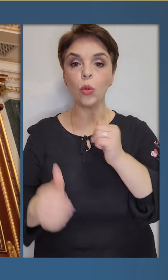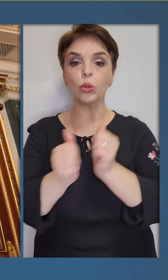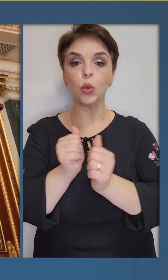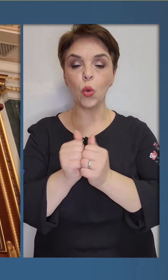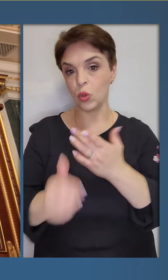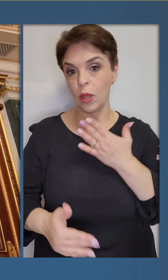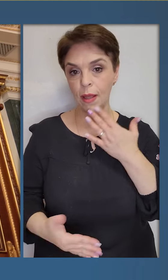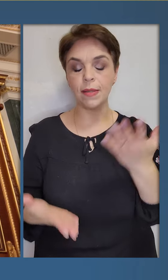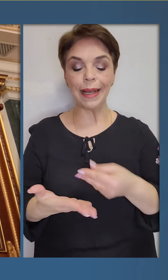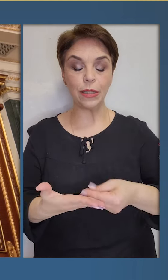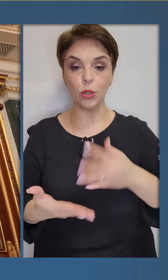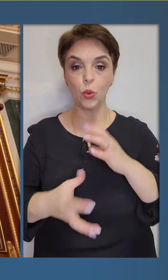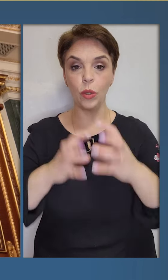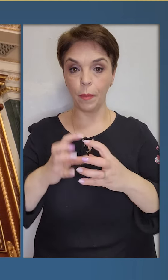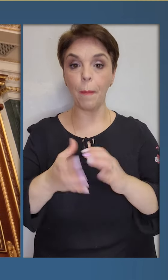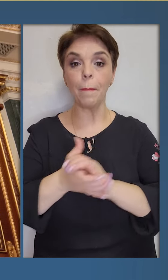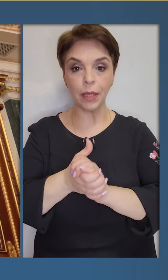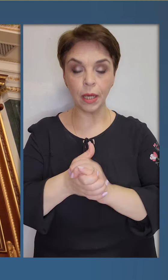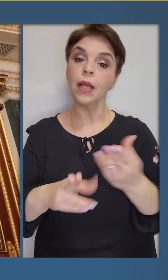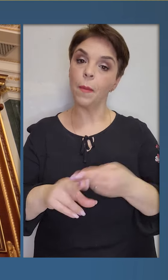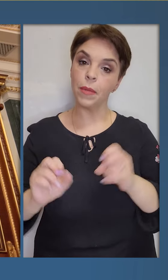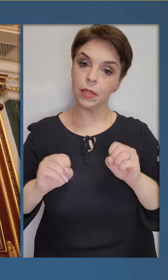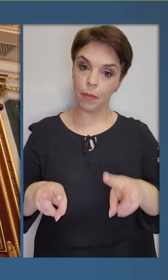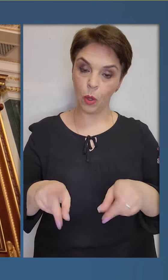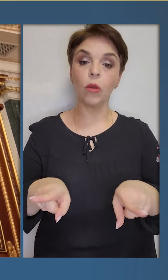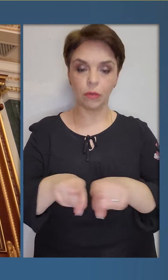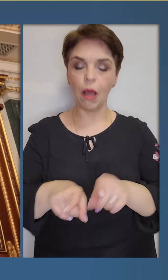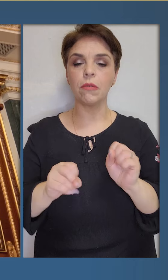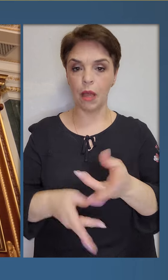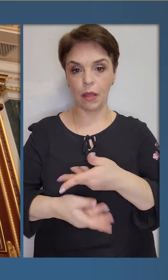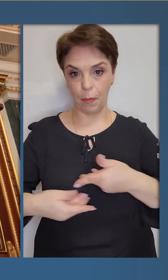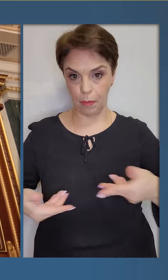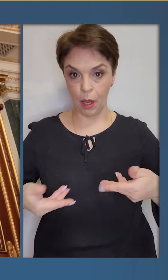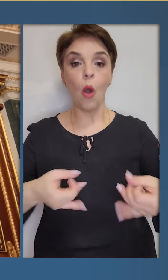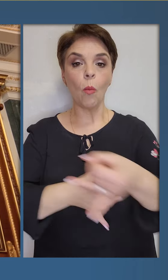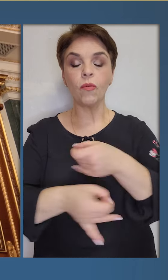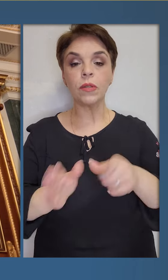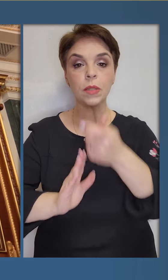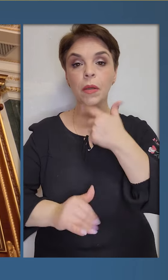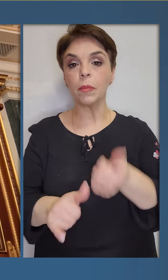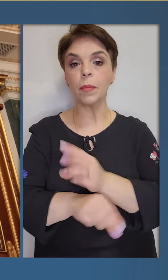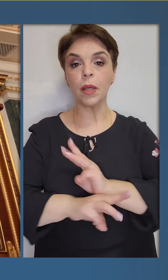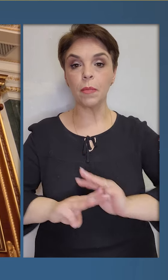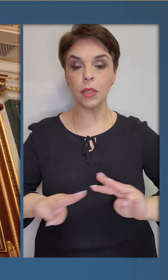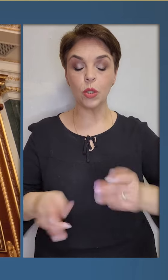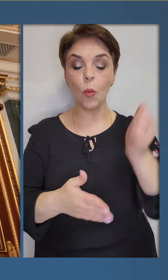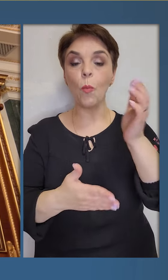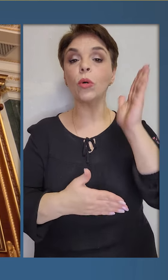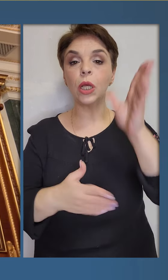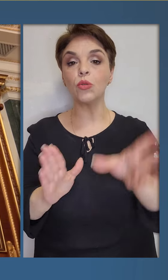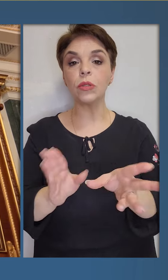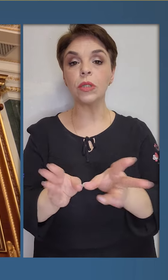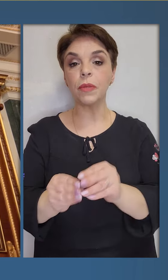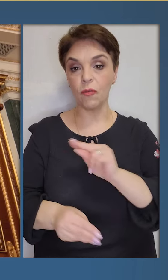кожної нації, яка цінує мир і безпеку так само, як і ми. Обговорили з паном прем'єр-міністром